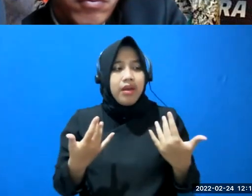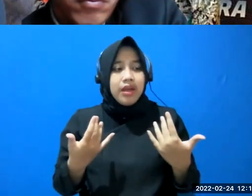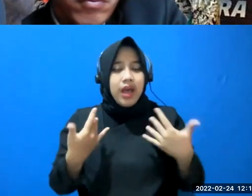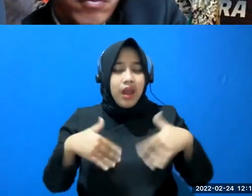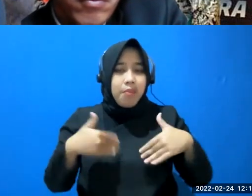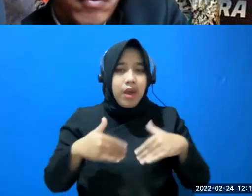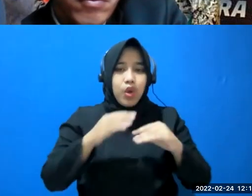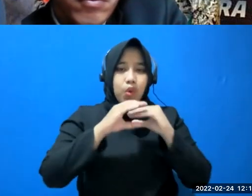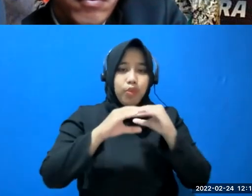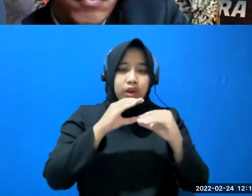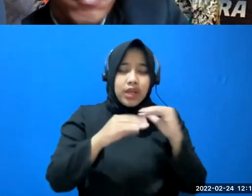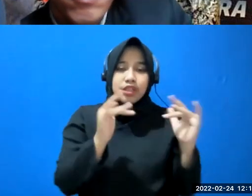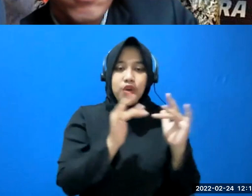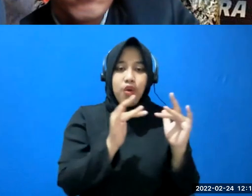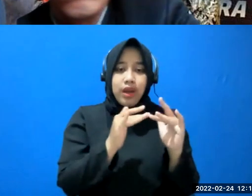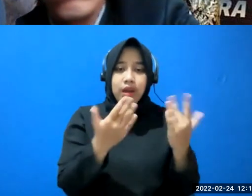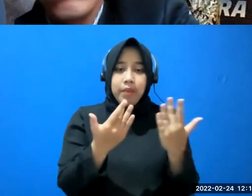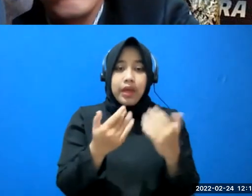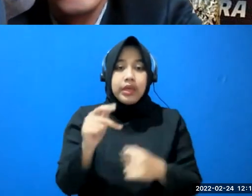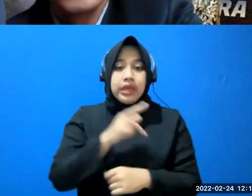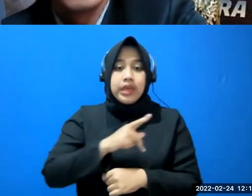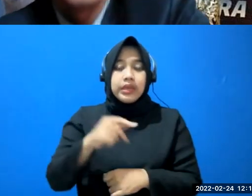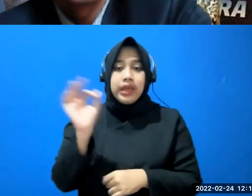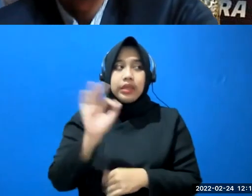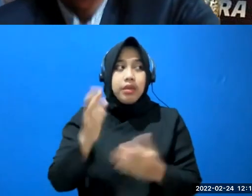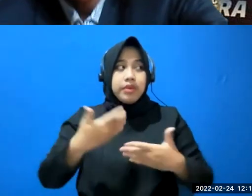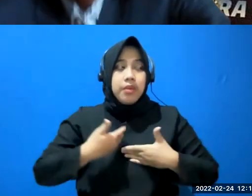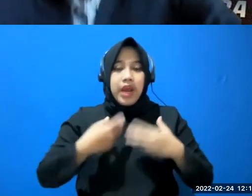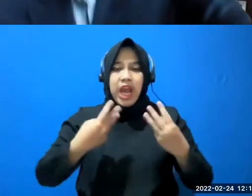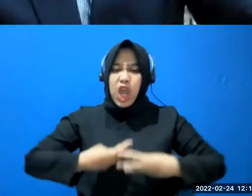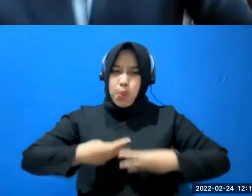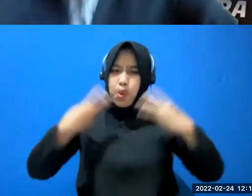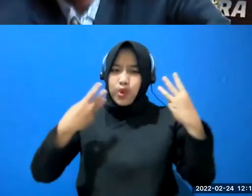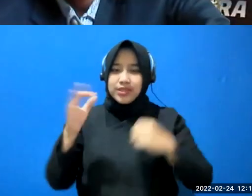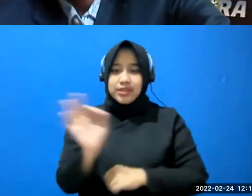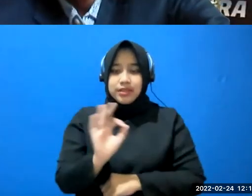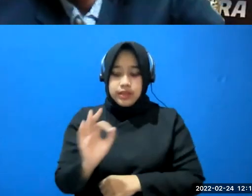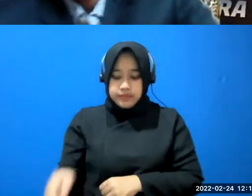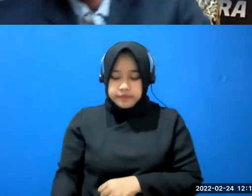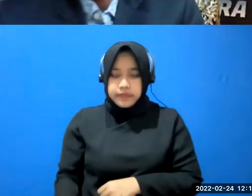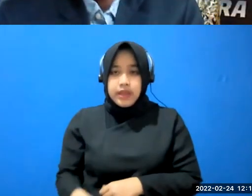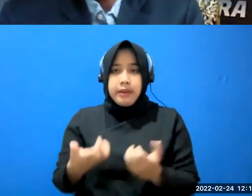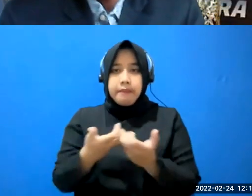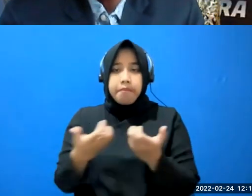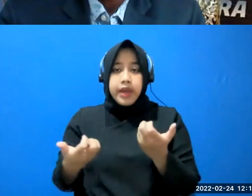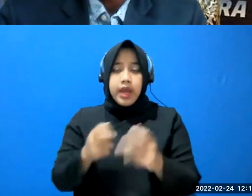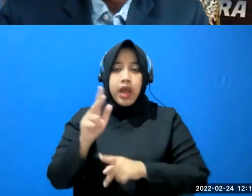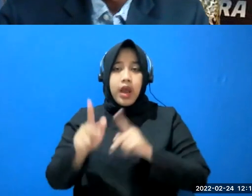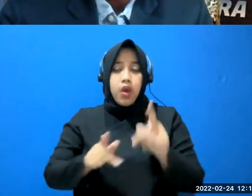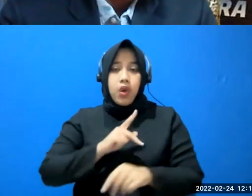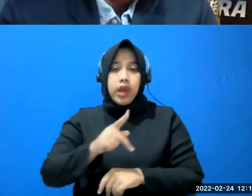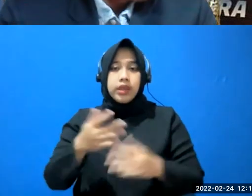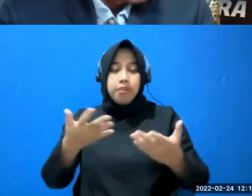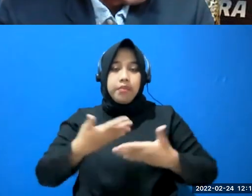komunikasi secara online adalah kita tidak dapat emosinya beda kita ketika